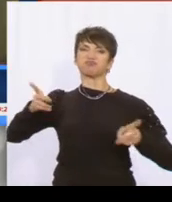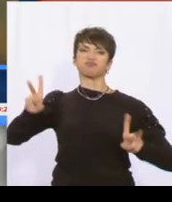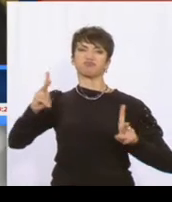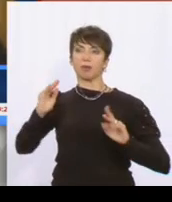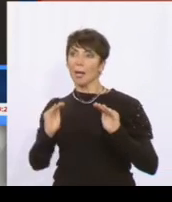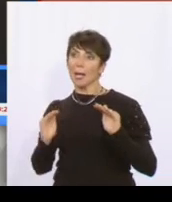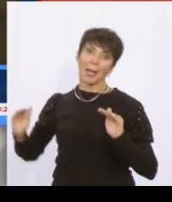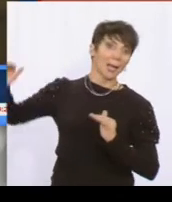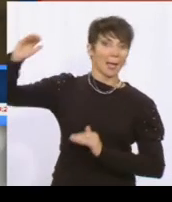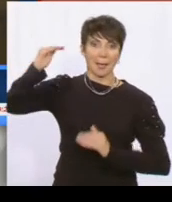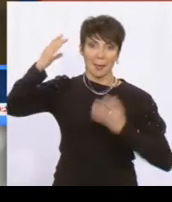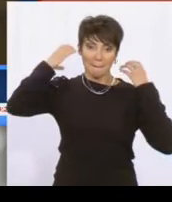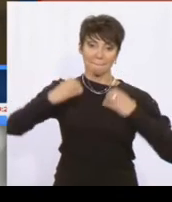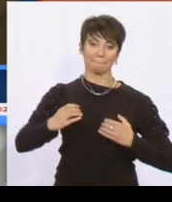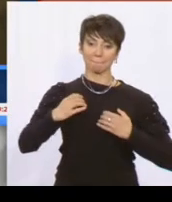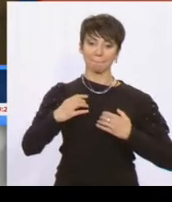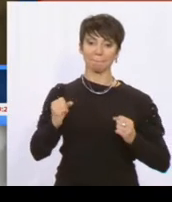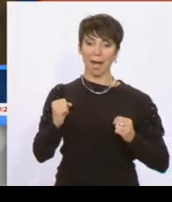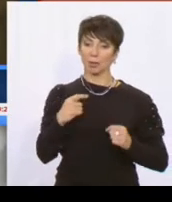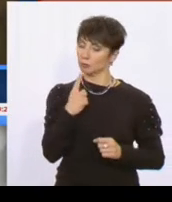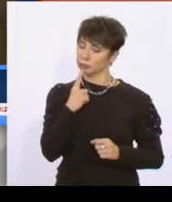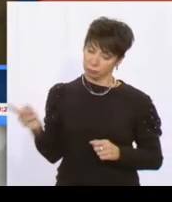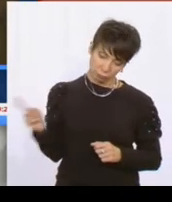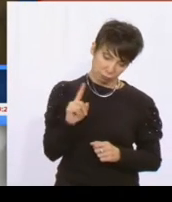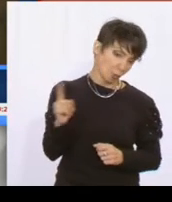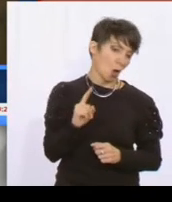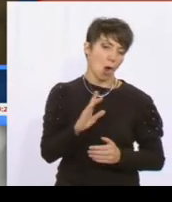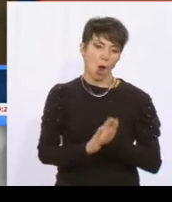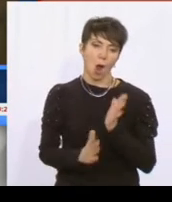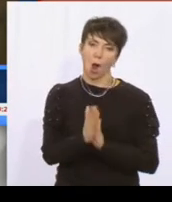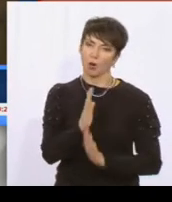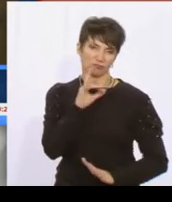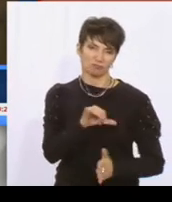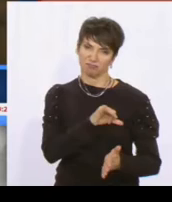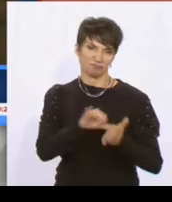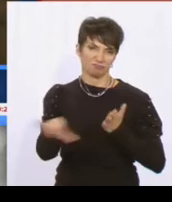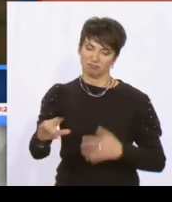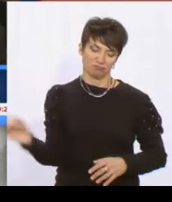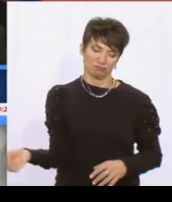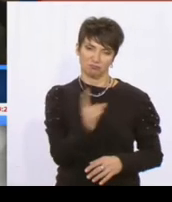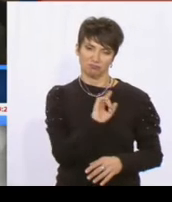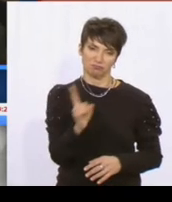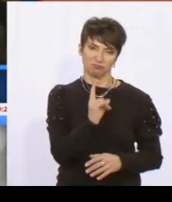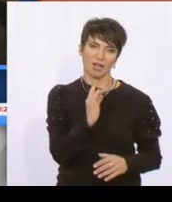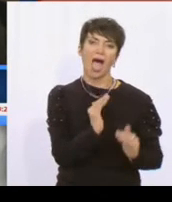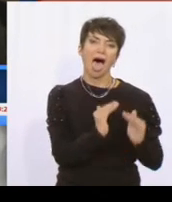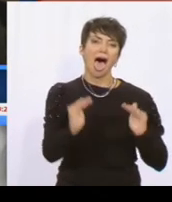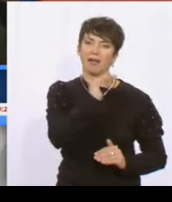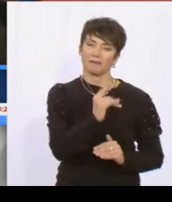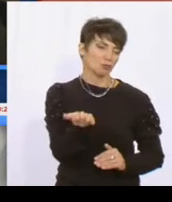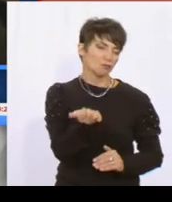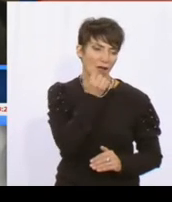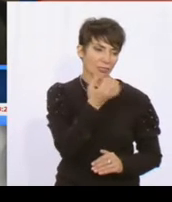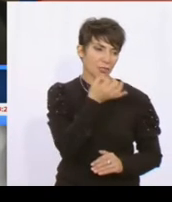Άριος Πάγος αποφάσισε χτες να αναιρέσει, να εξαφανίσει, δηλαδή, την απόφαση του Πενταμελού Σεφετίου Αθηνών, με την